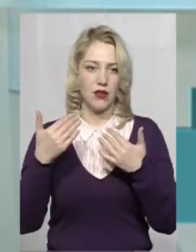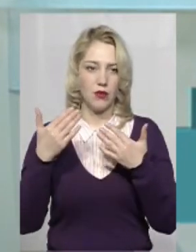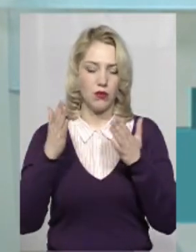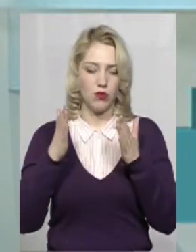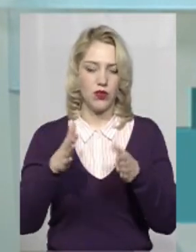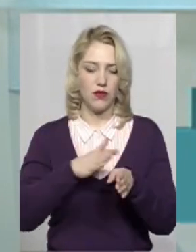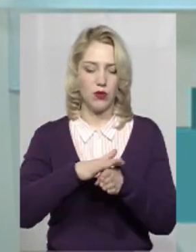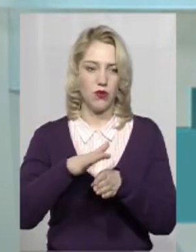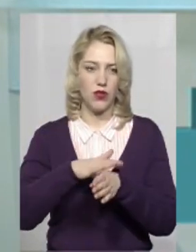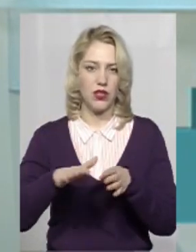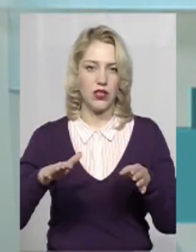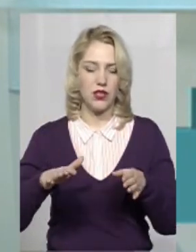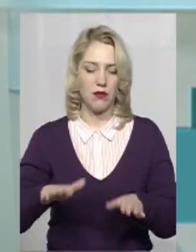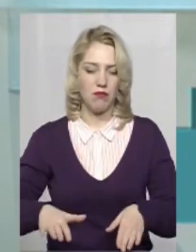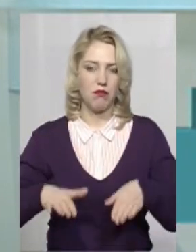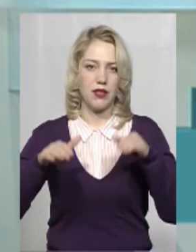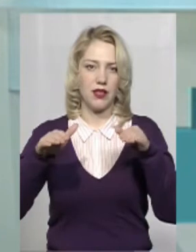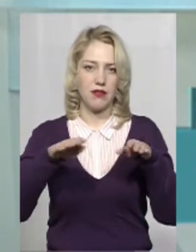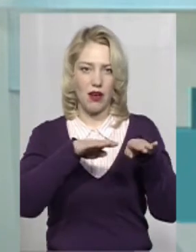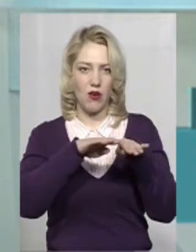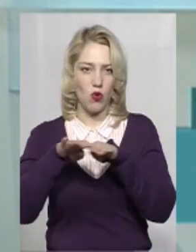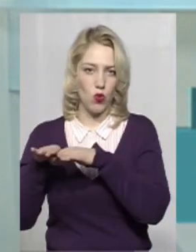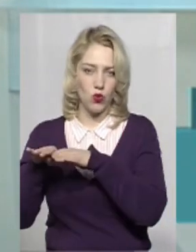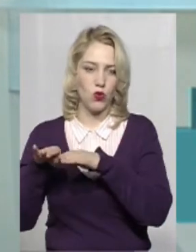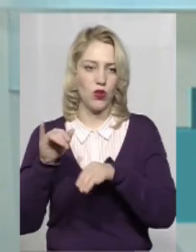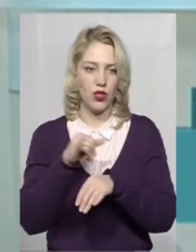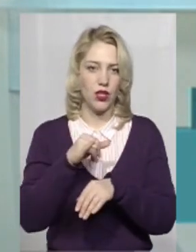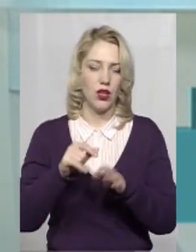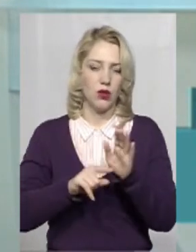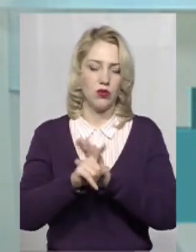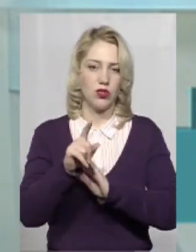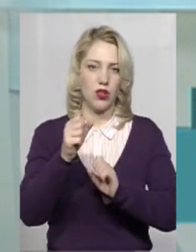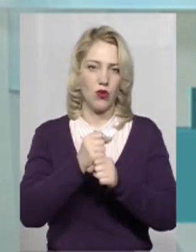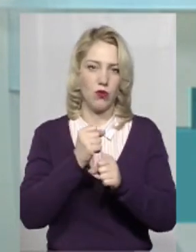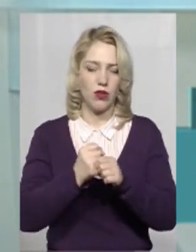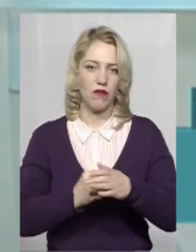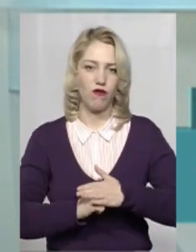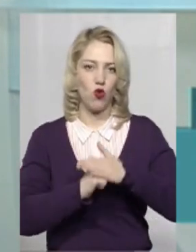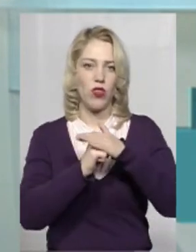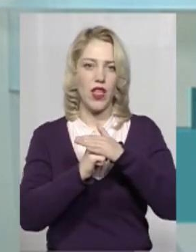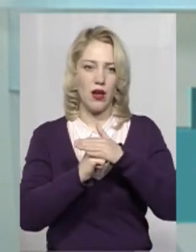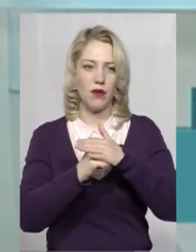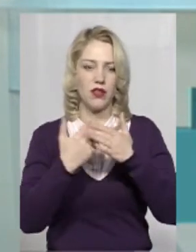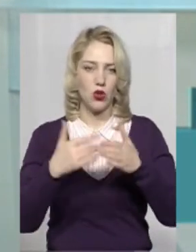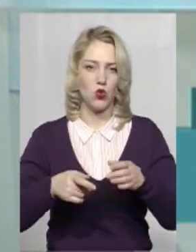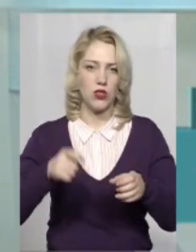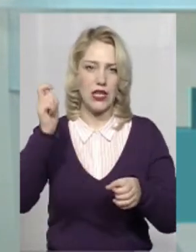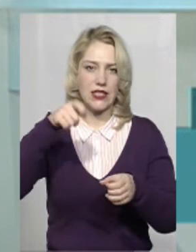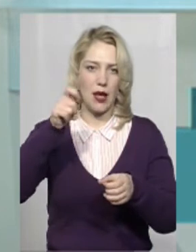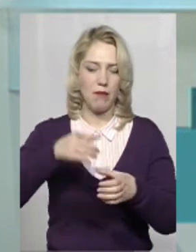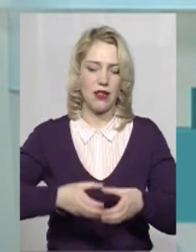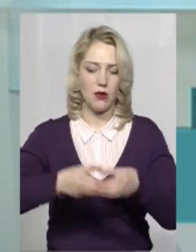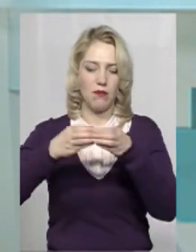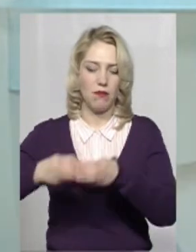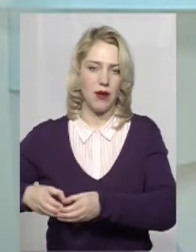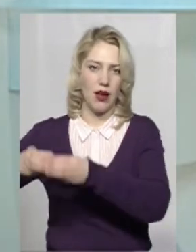відбуватися підняття ґрунту, і починатися робитися фундамент. Зараз вже забити ряд